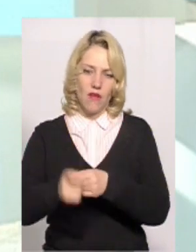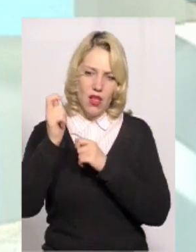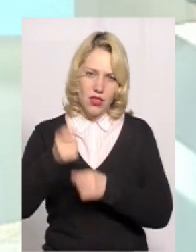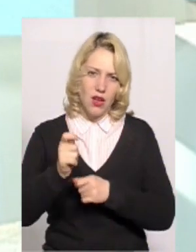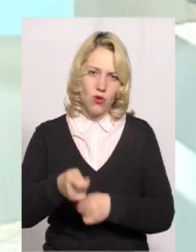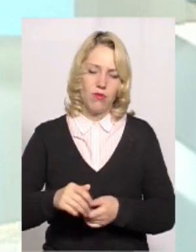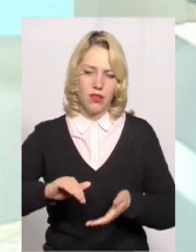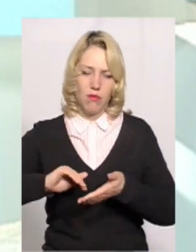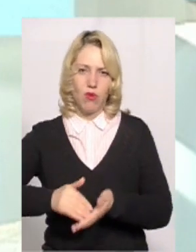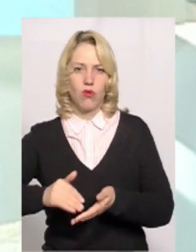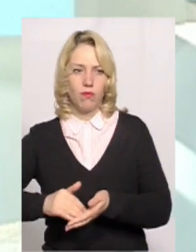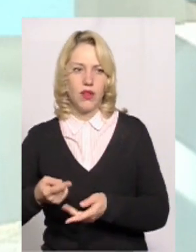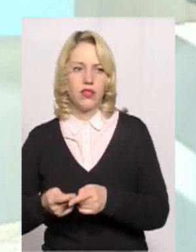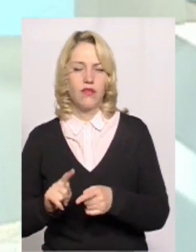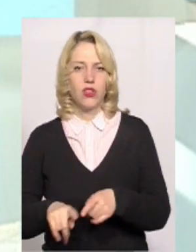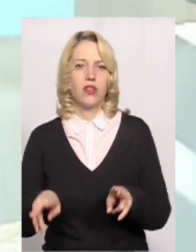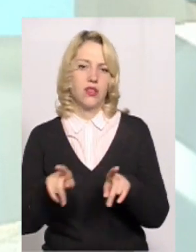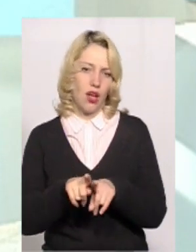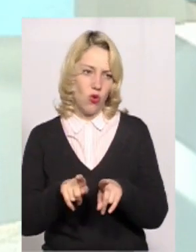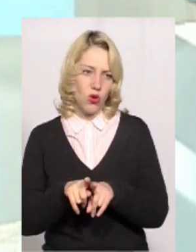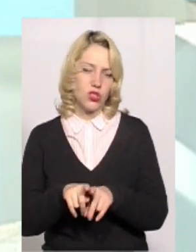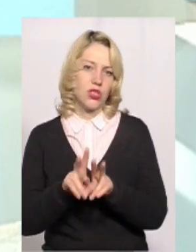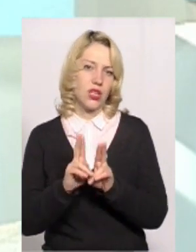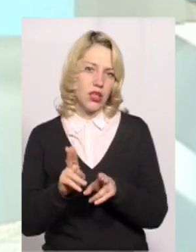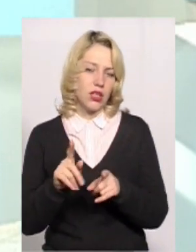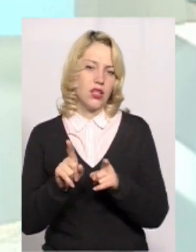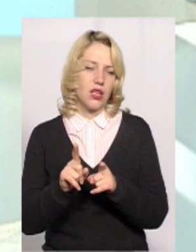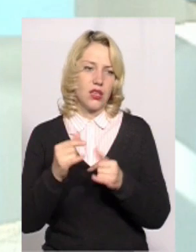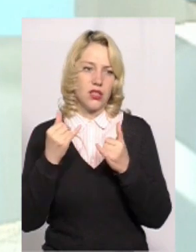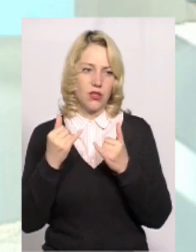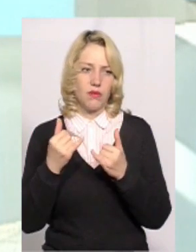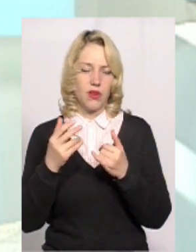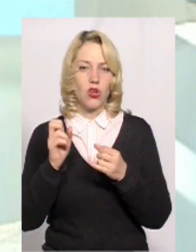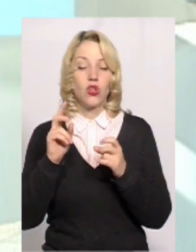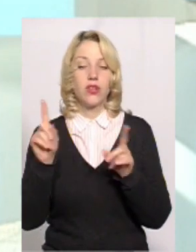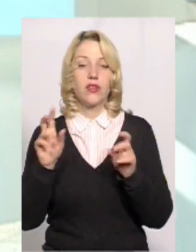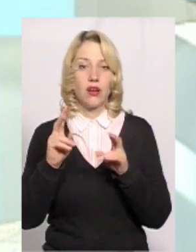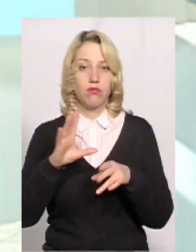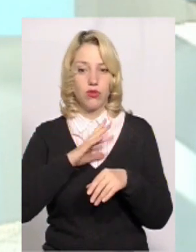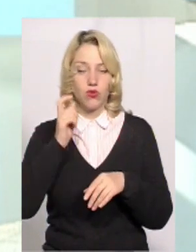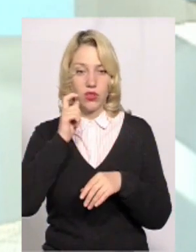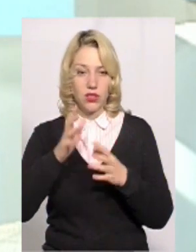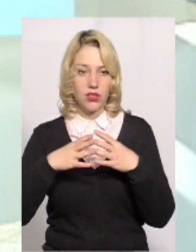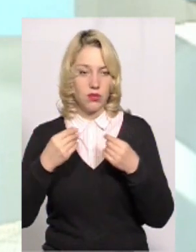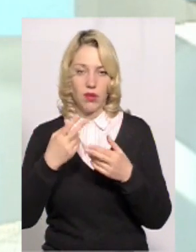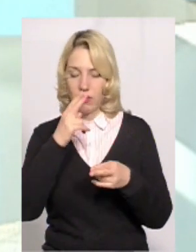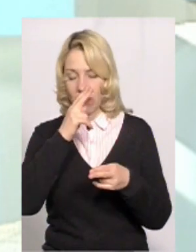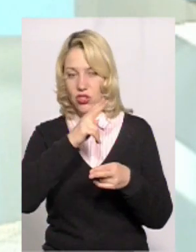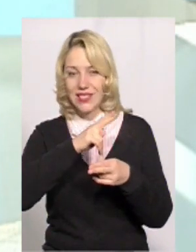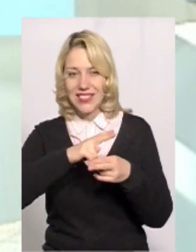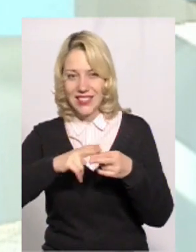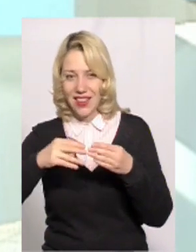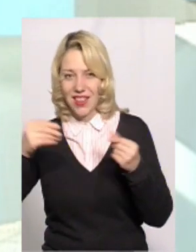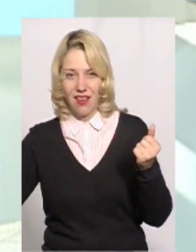покопати і так далі, вона також, як така, що постійно існувала в українській сім'ї, значить, вона майже зникає, а,